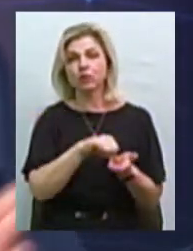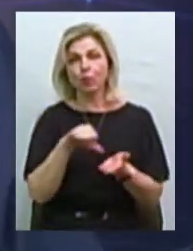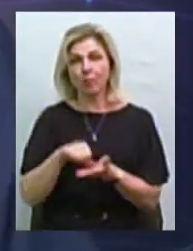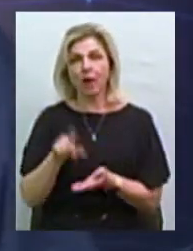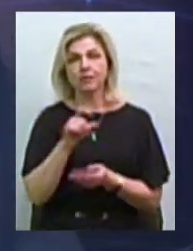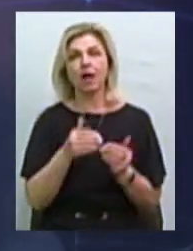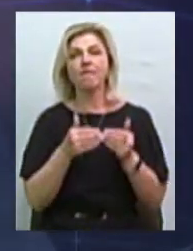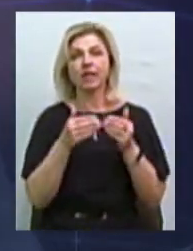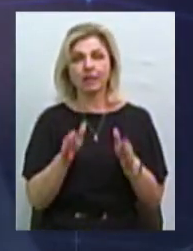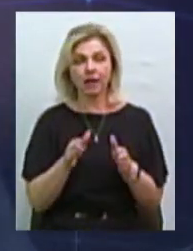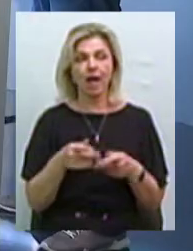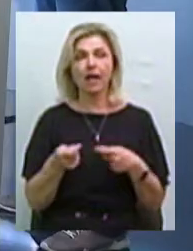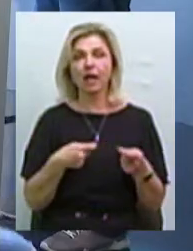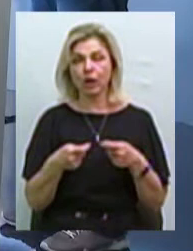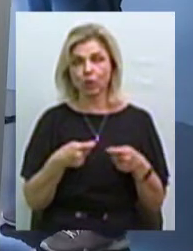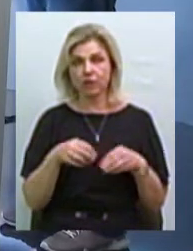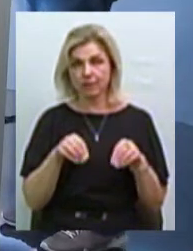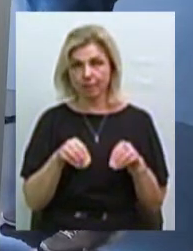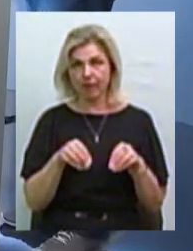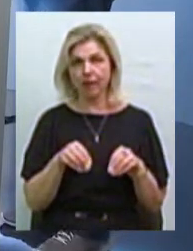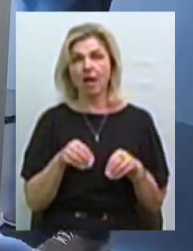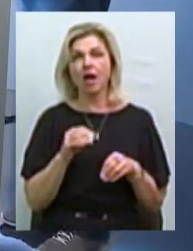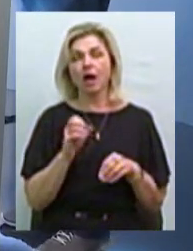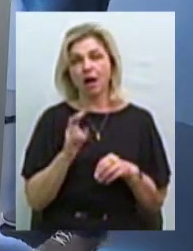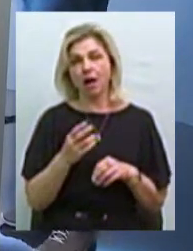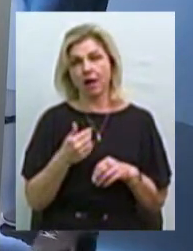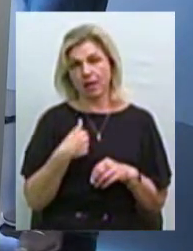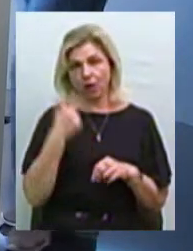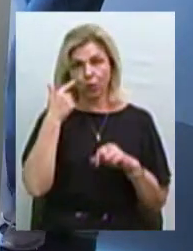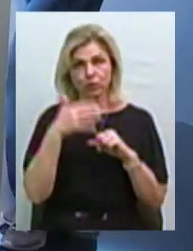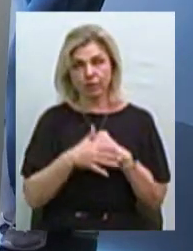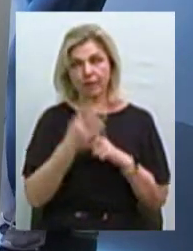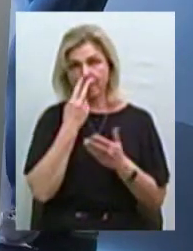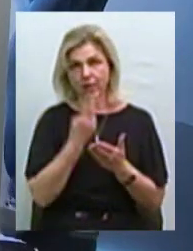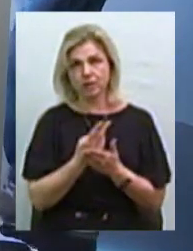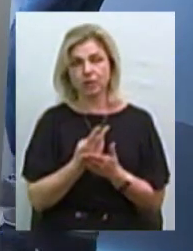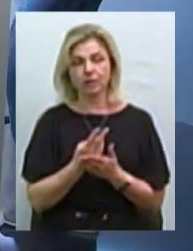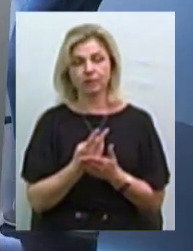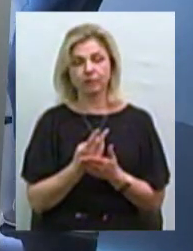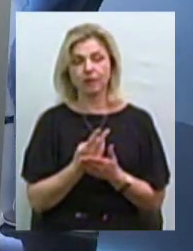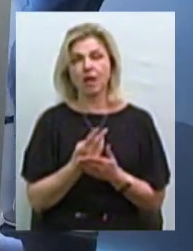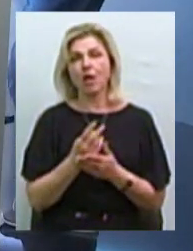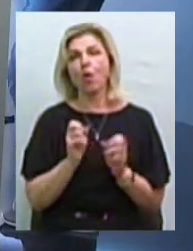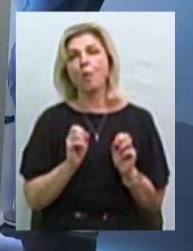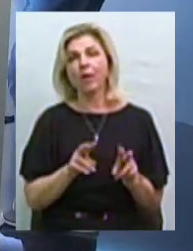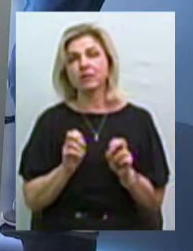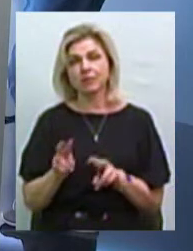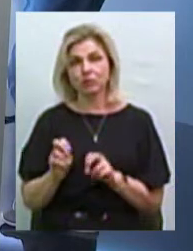за відкриття ринку землі. Тим не менш, наскільки я зрозумів, бачите певні небезпеки.